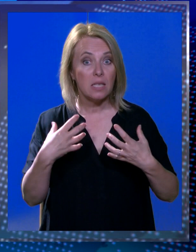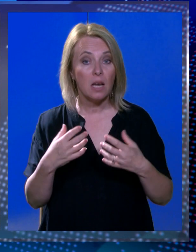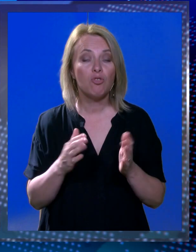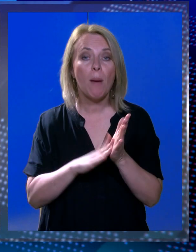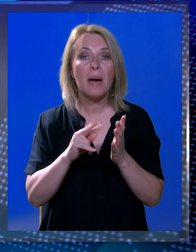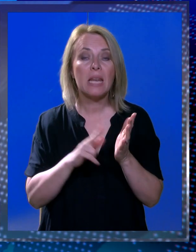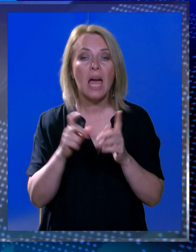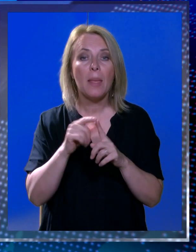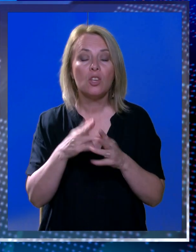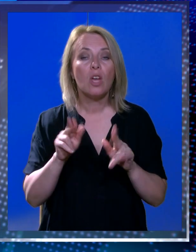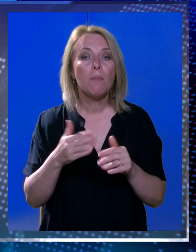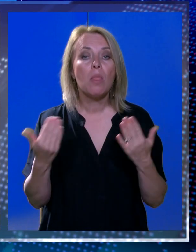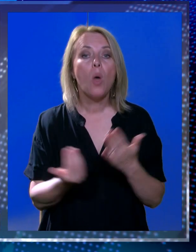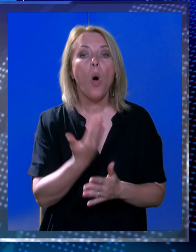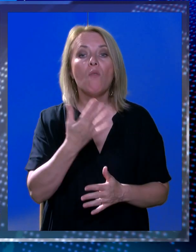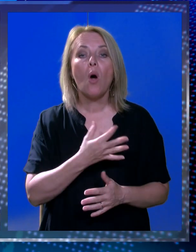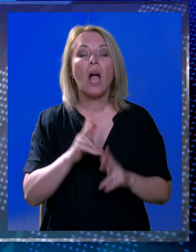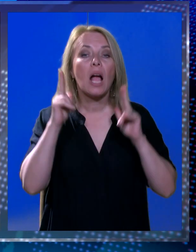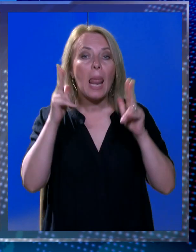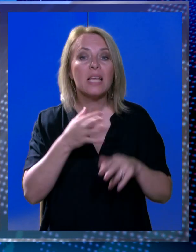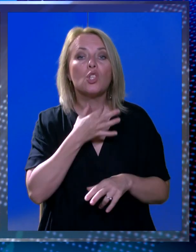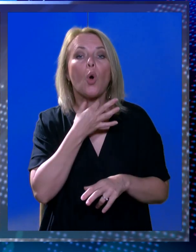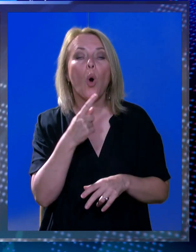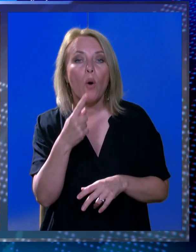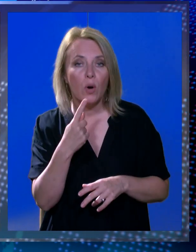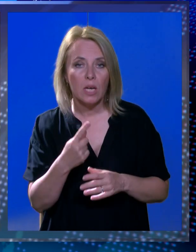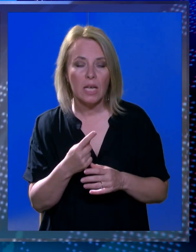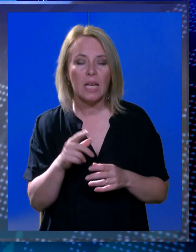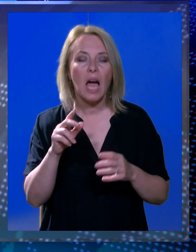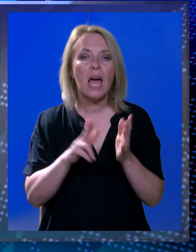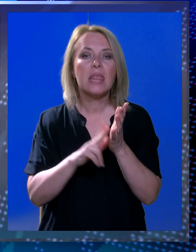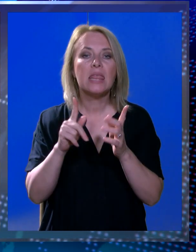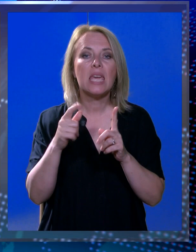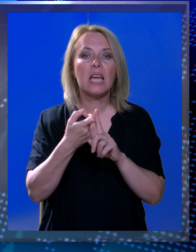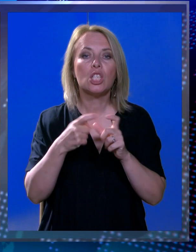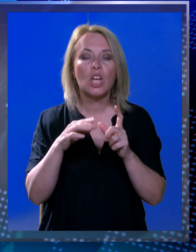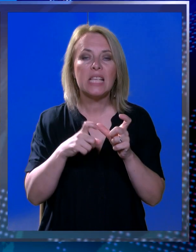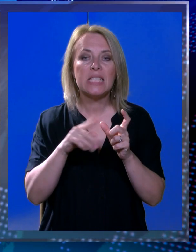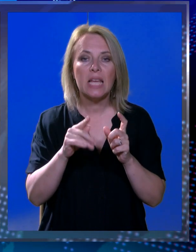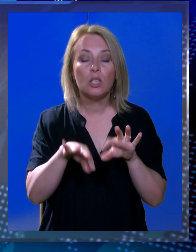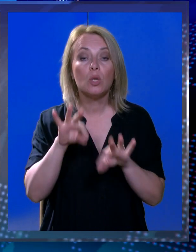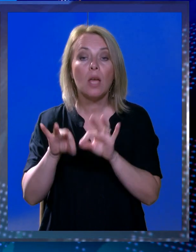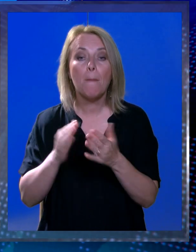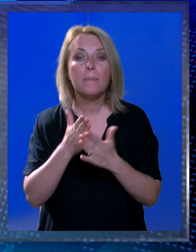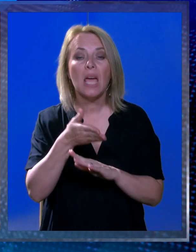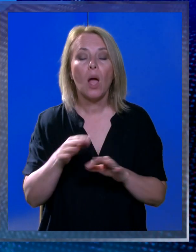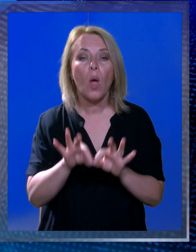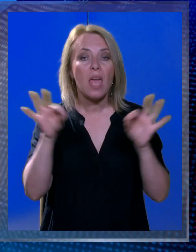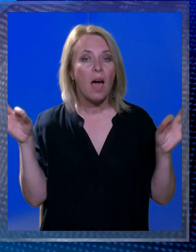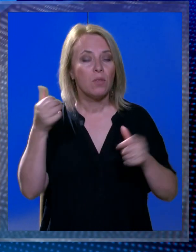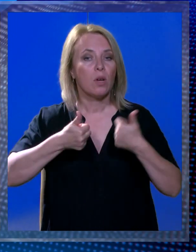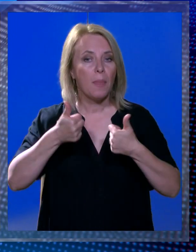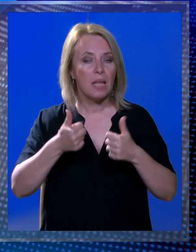Kazališta Marina Držića ima novog glasnogovornika. Riječ je Nikši Sentiću koji je izabran putem javnog natječaja na poziciju